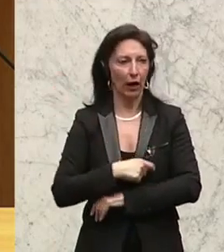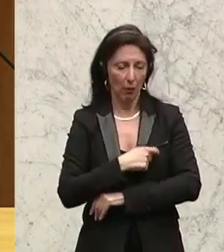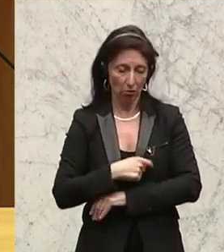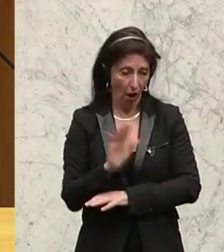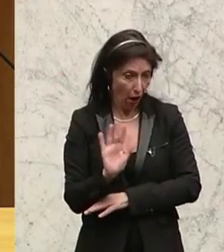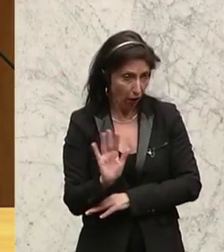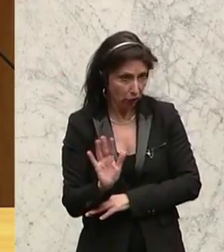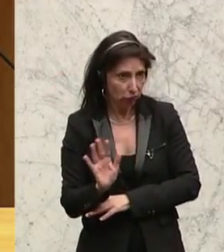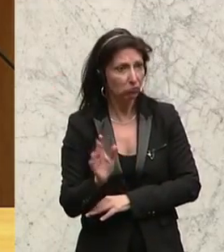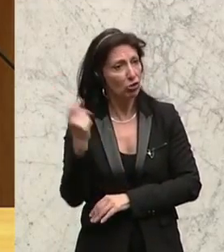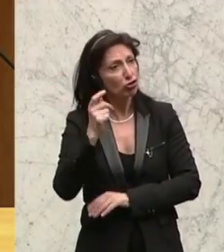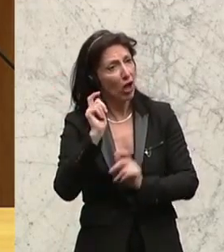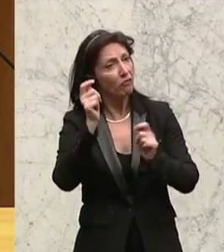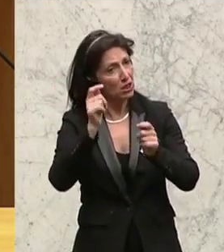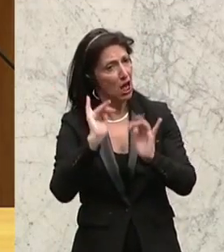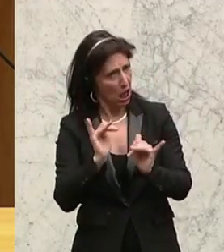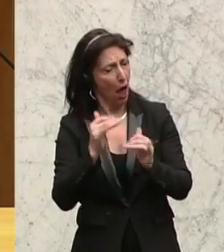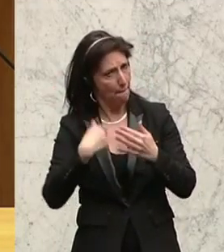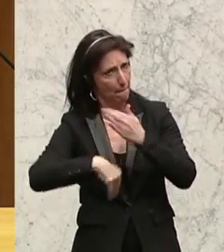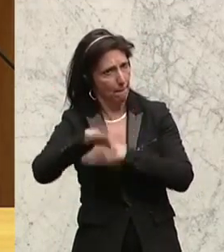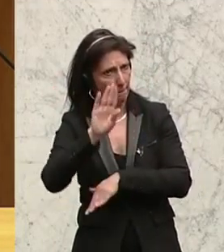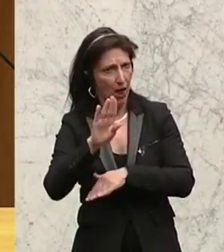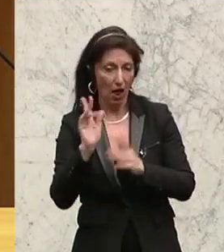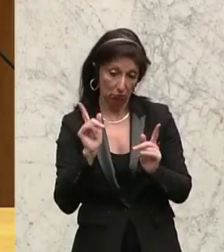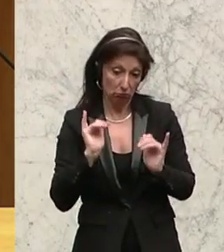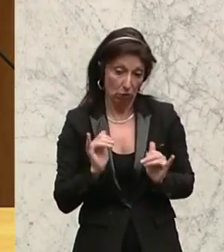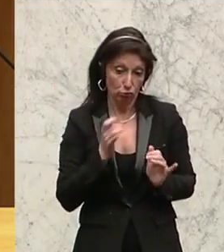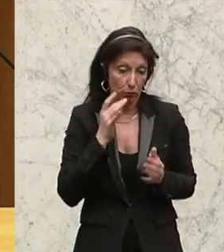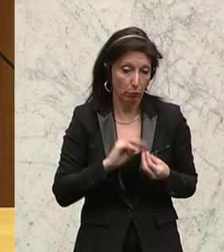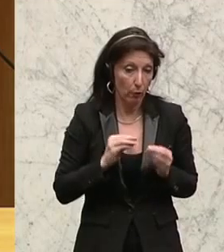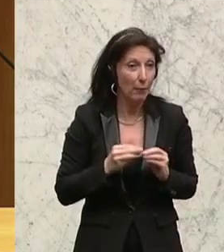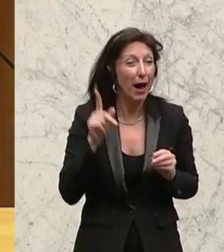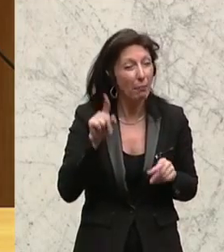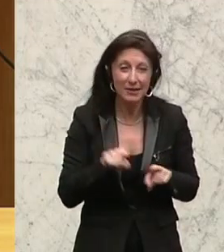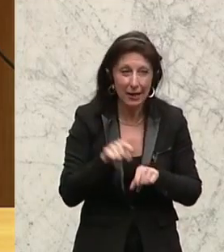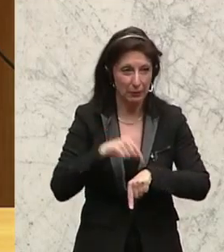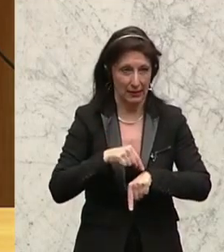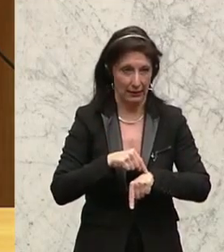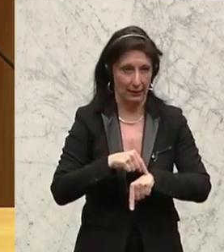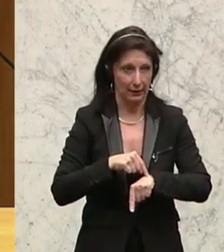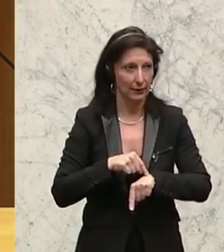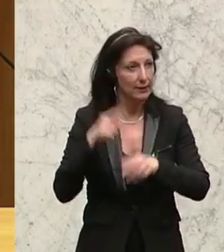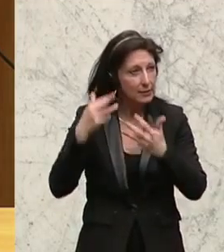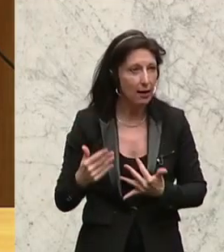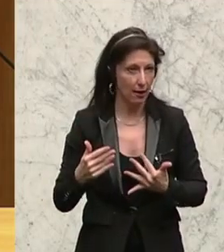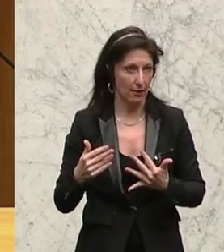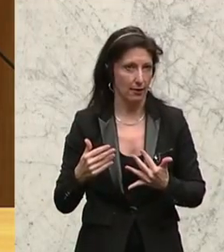tatsächlich die Zahl der Strafanzeigen gestiegen ist, und das ist natürlich ein Problem, aber gleichzeitig hat sich die Zahl